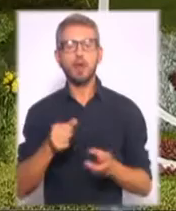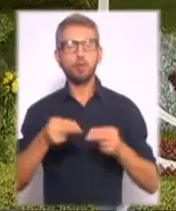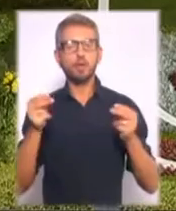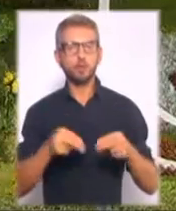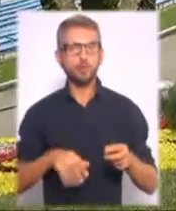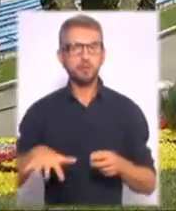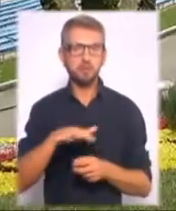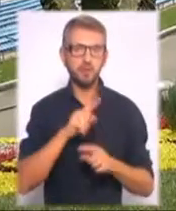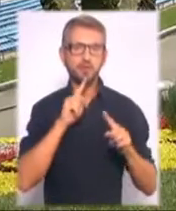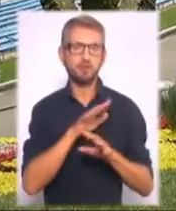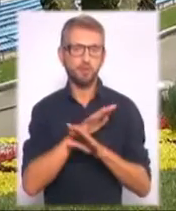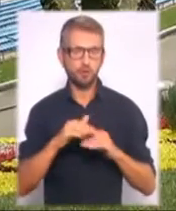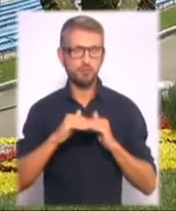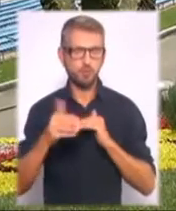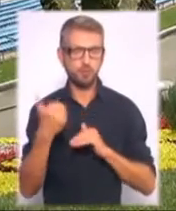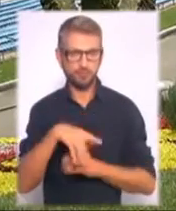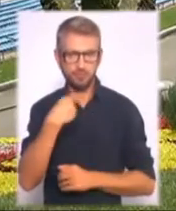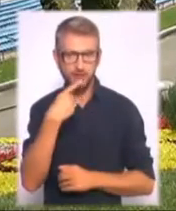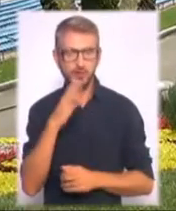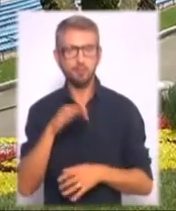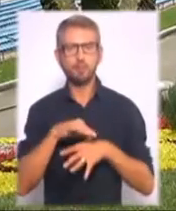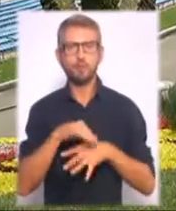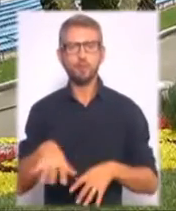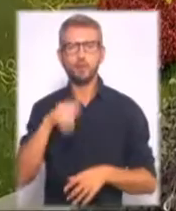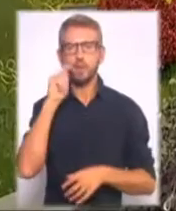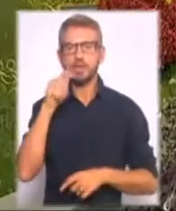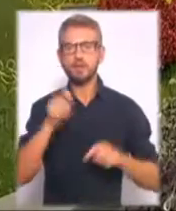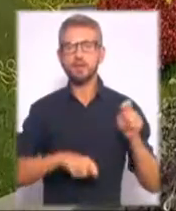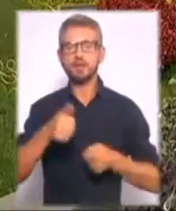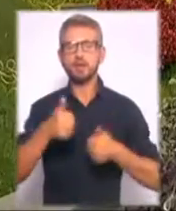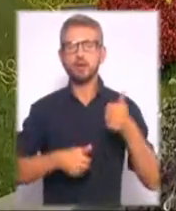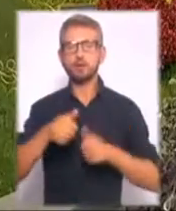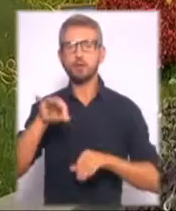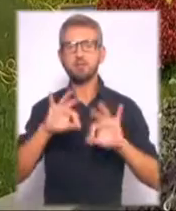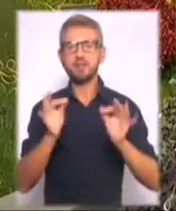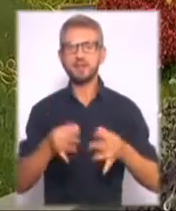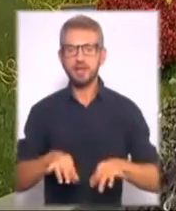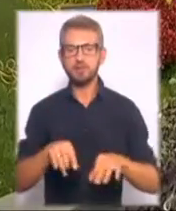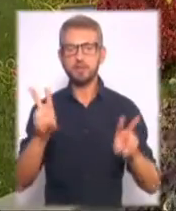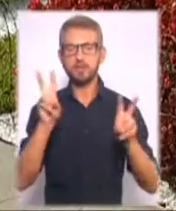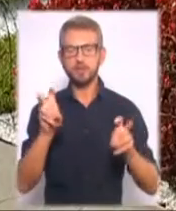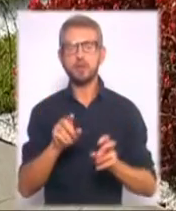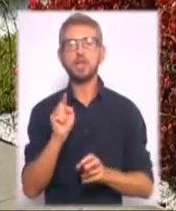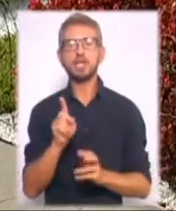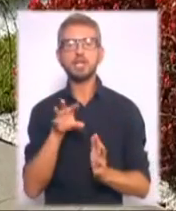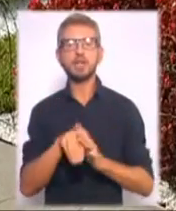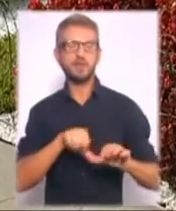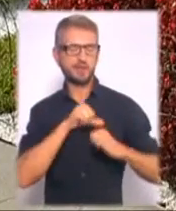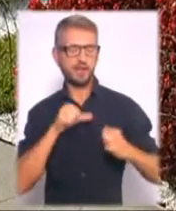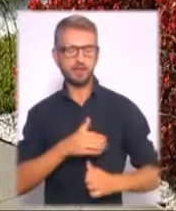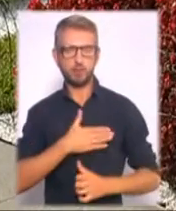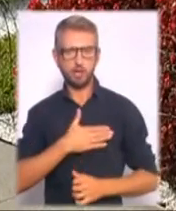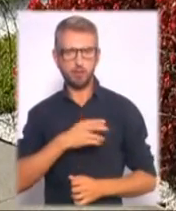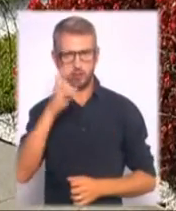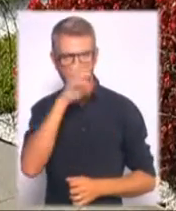на співочному полі, як уже говорилось, проведуть всеукраїнський фестиваль «Конкурс мистецтв» під назвою «Ти у серці моїм Україно». Також